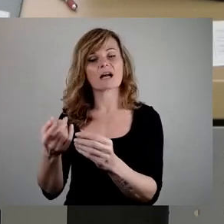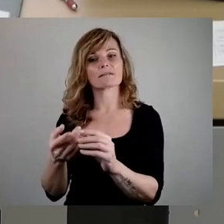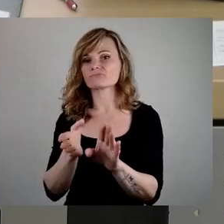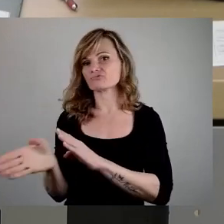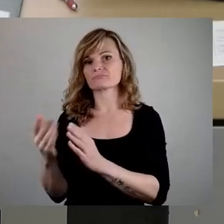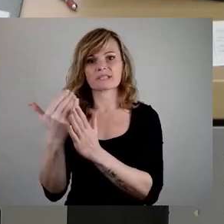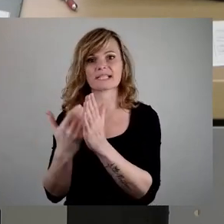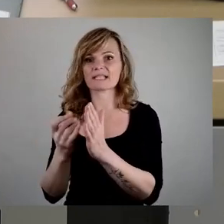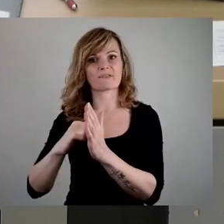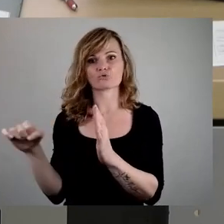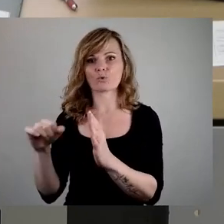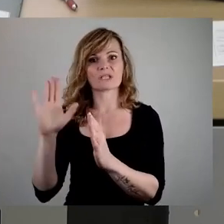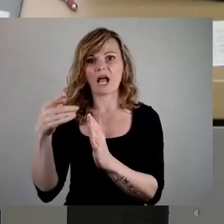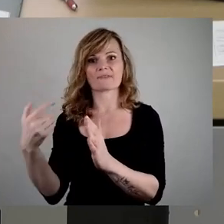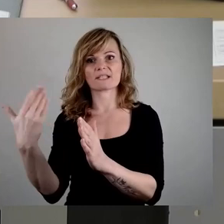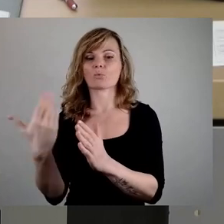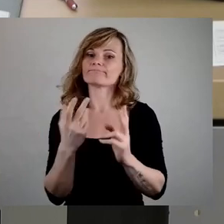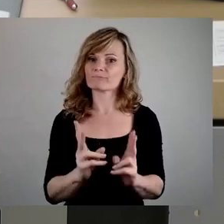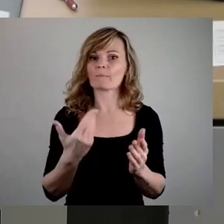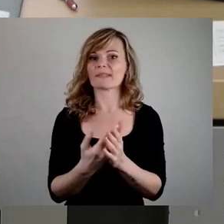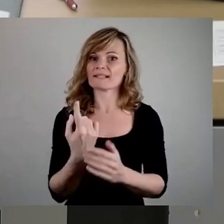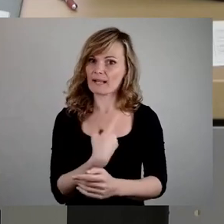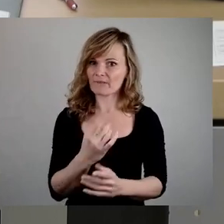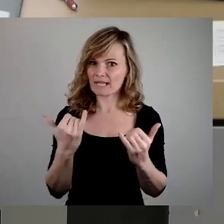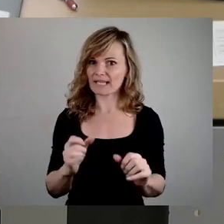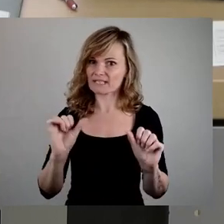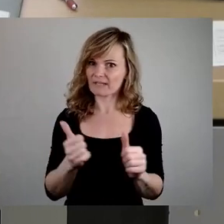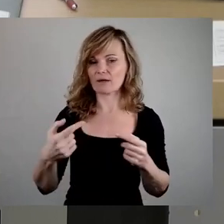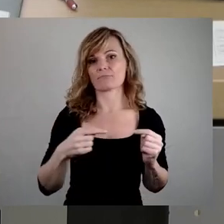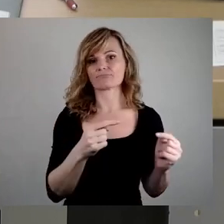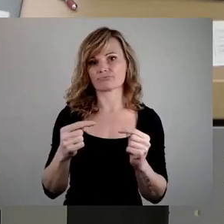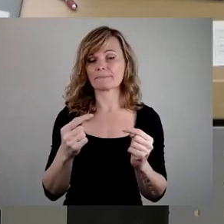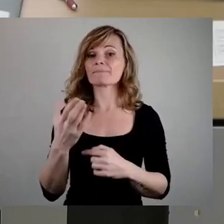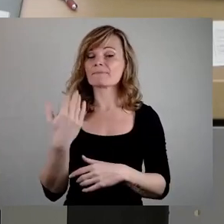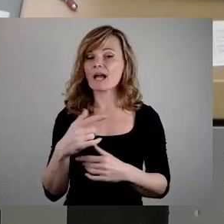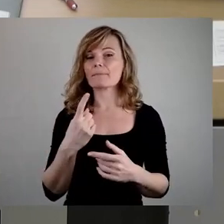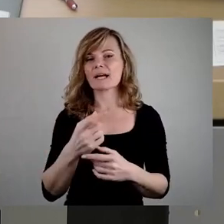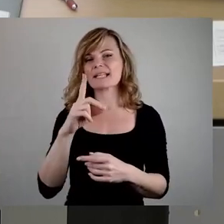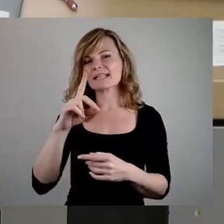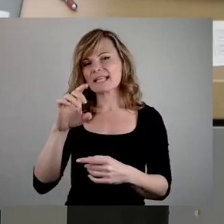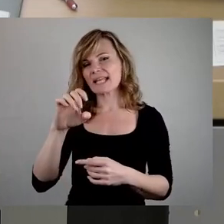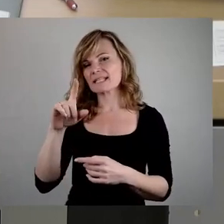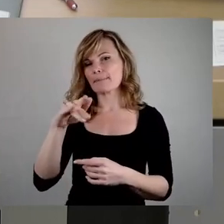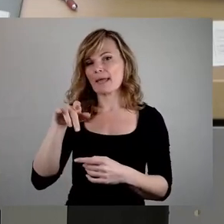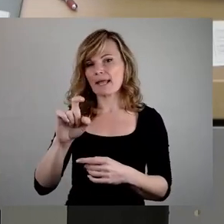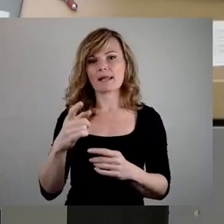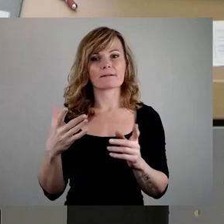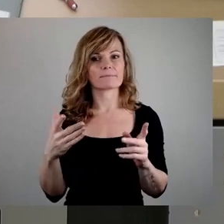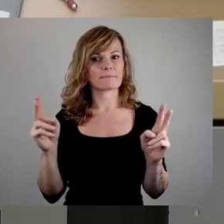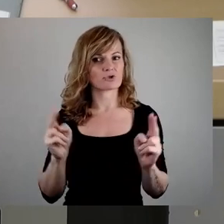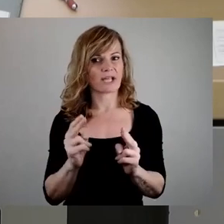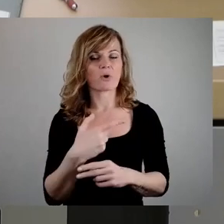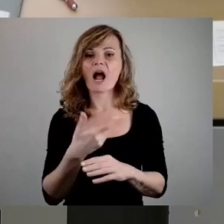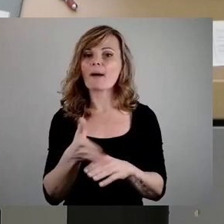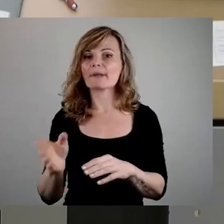haben, insbesondere war ja die Rechtswidrigkeit begründet mit der Dezibelbeschränkung, die wir abgelehnt haben. Wir haben immer für das